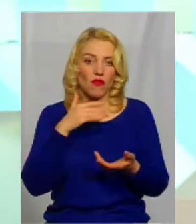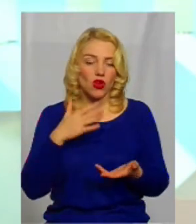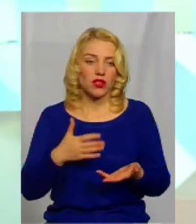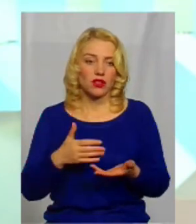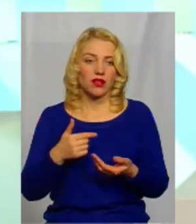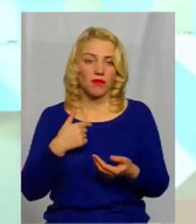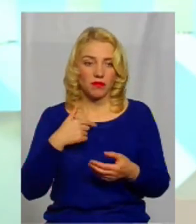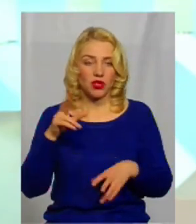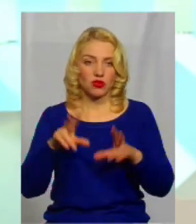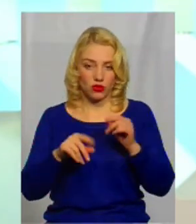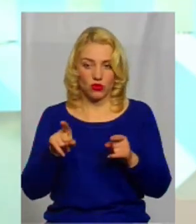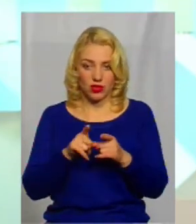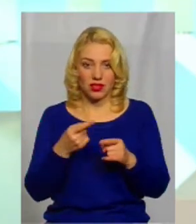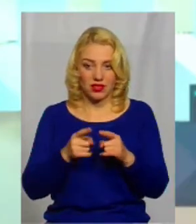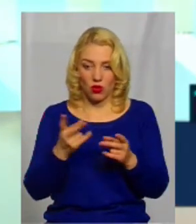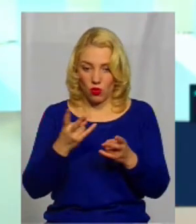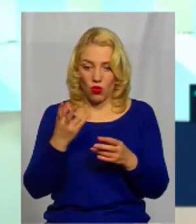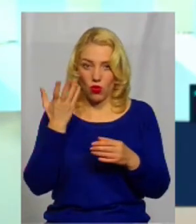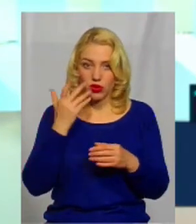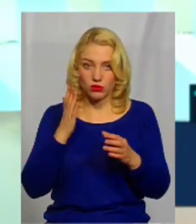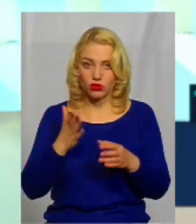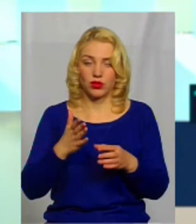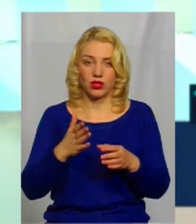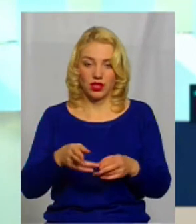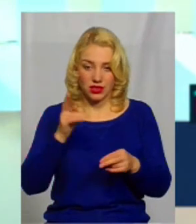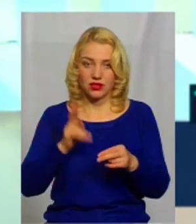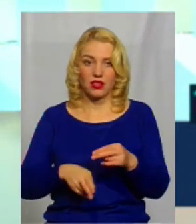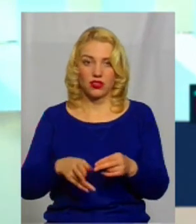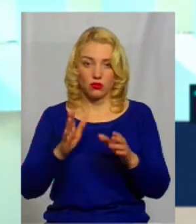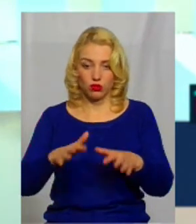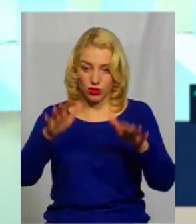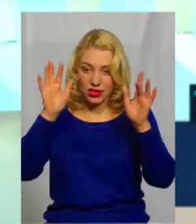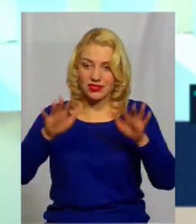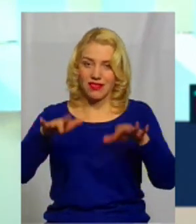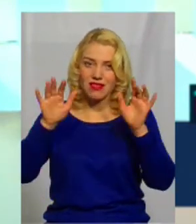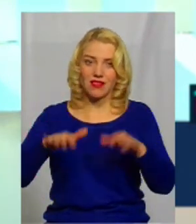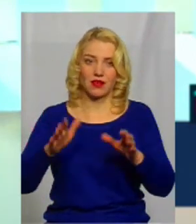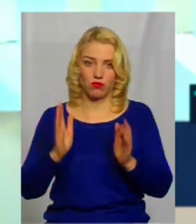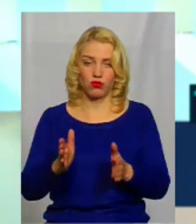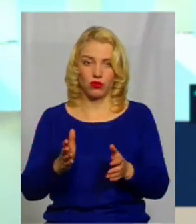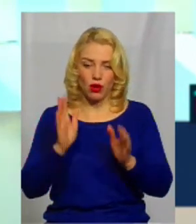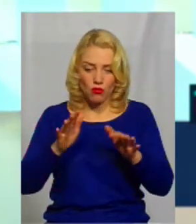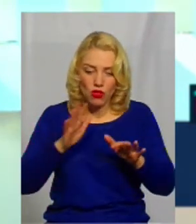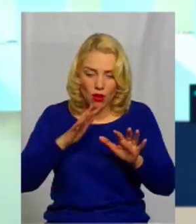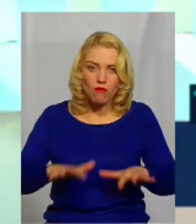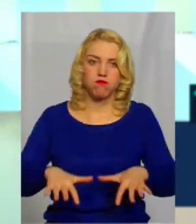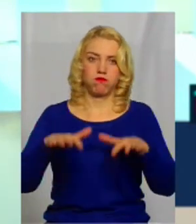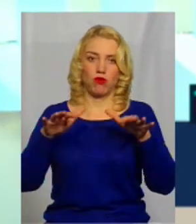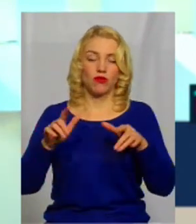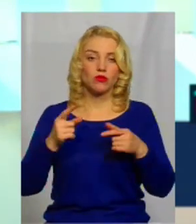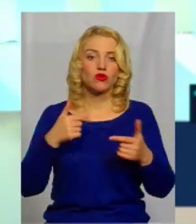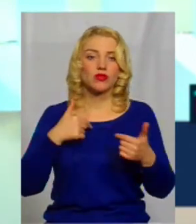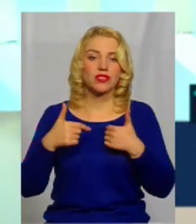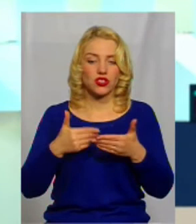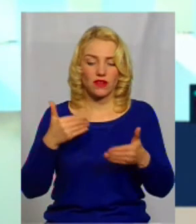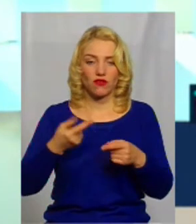на те, що все ж таки колись вона кінчиться. І випаде багато снігу, прийде повінь, тому що страждаєте цього і річки, і